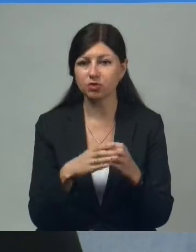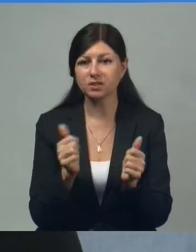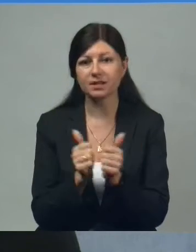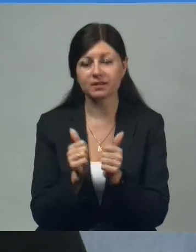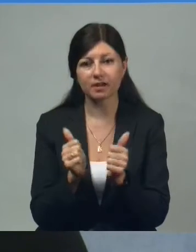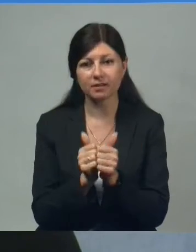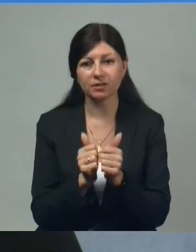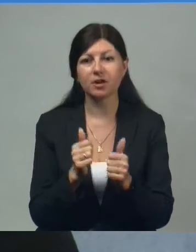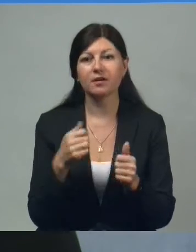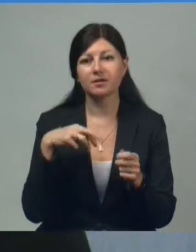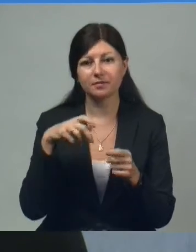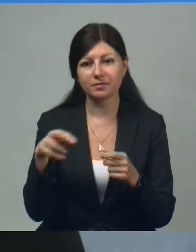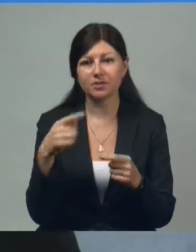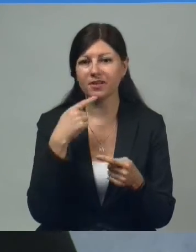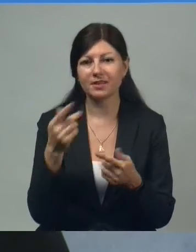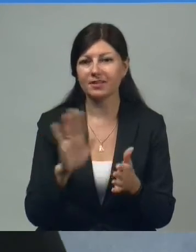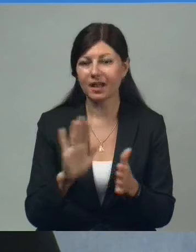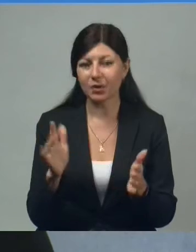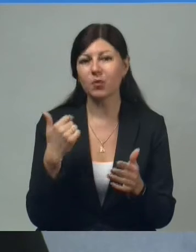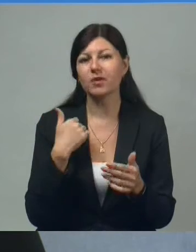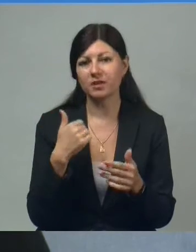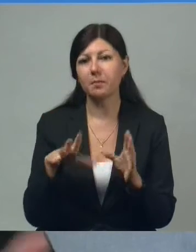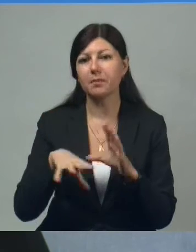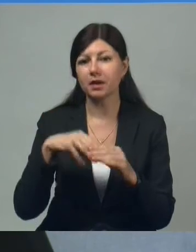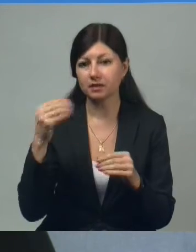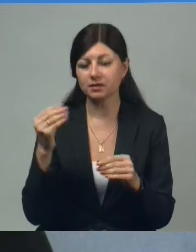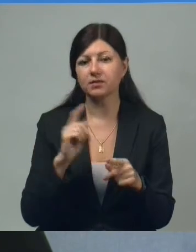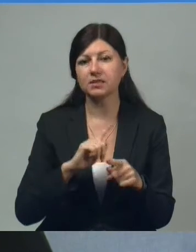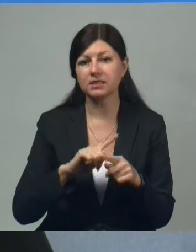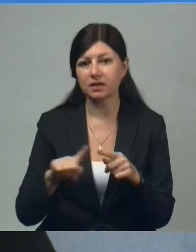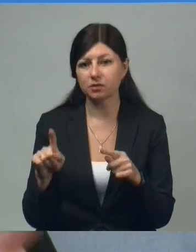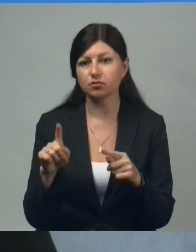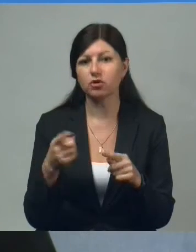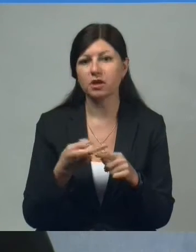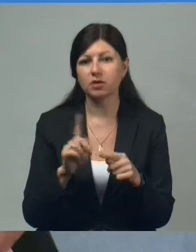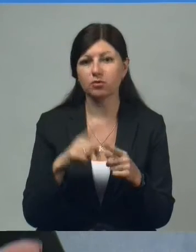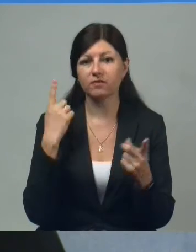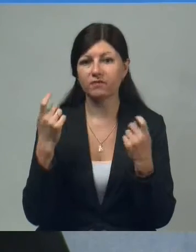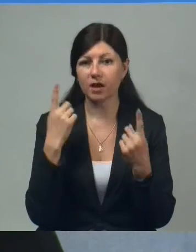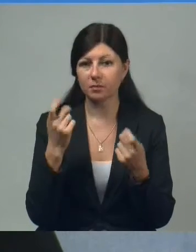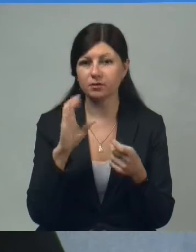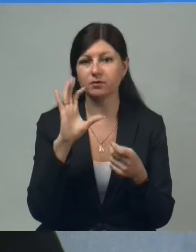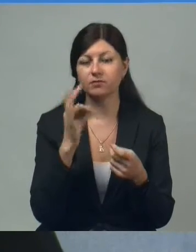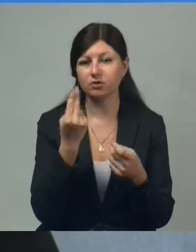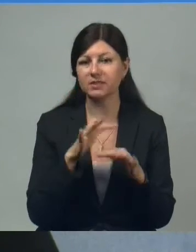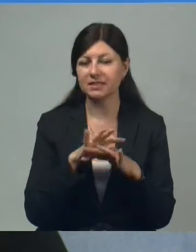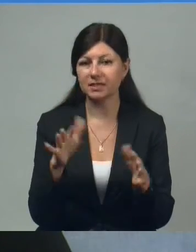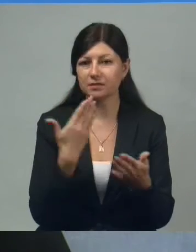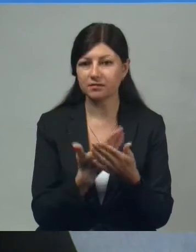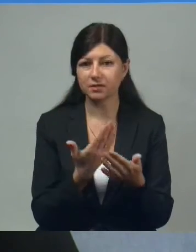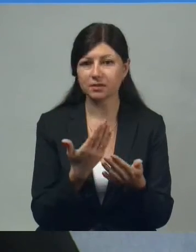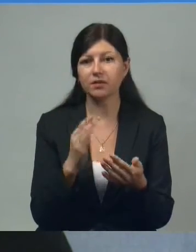рядышком. Бежать недалеко было? Да, я проголосовала, сразу же выступила эту информацию в социальных сетях